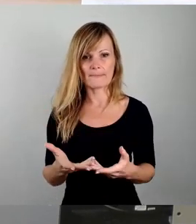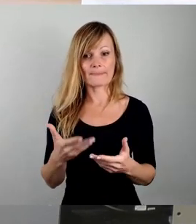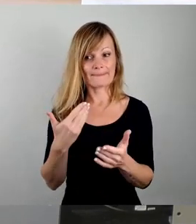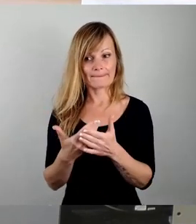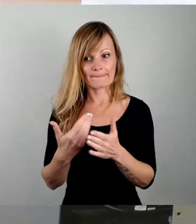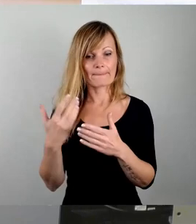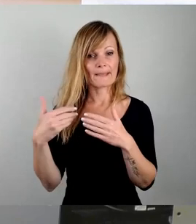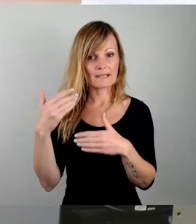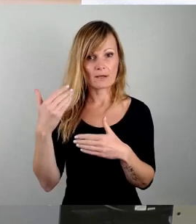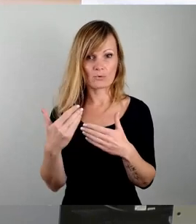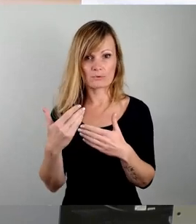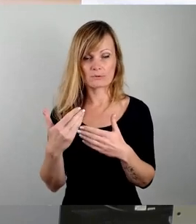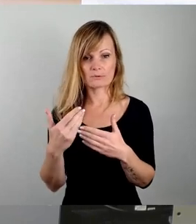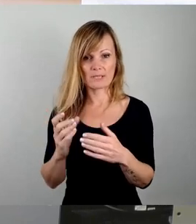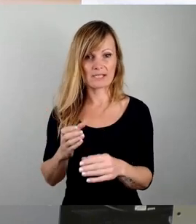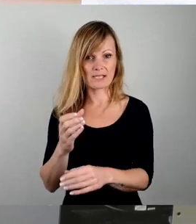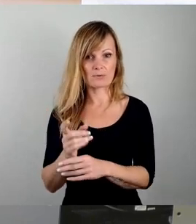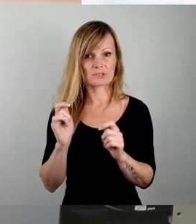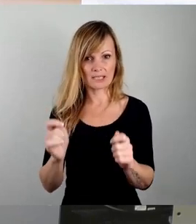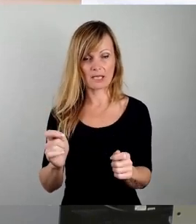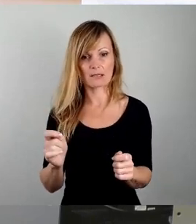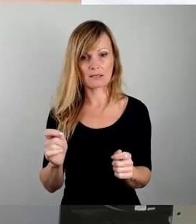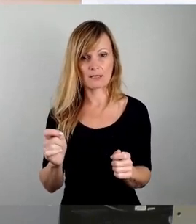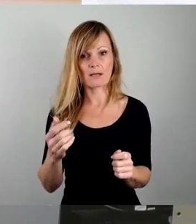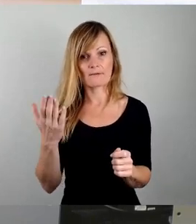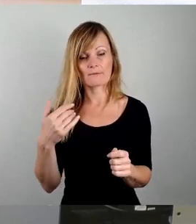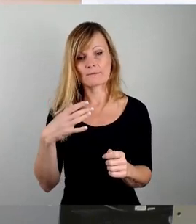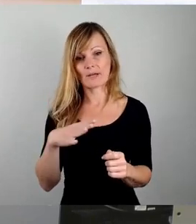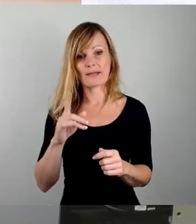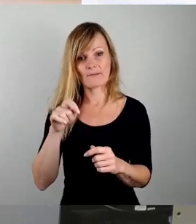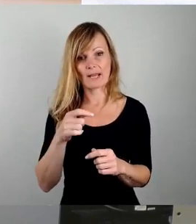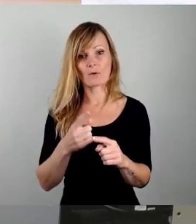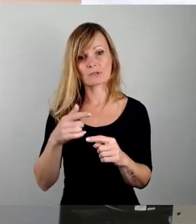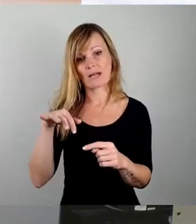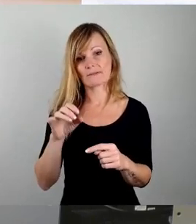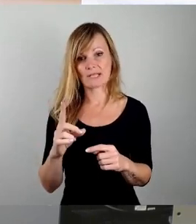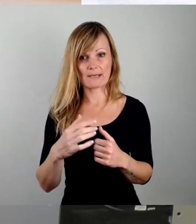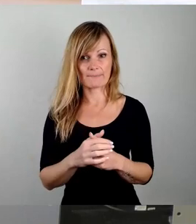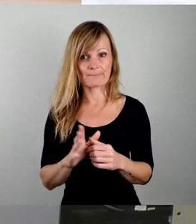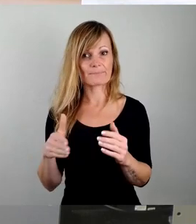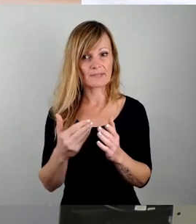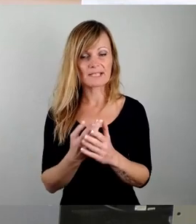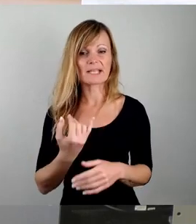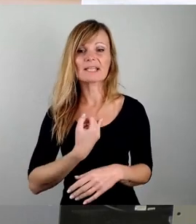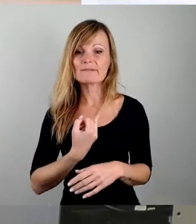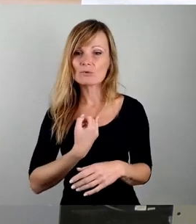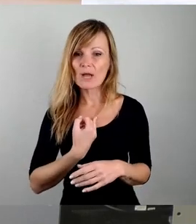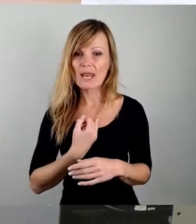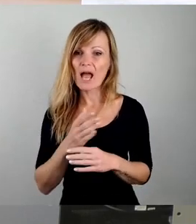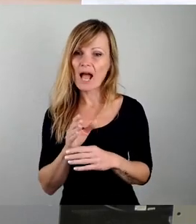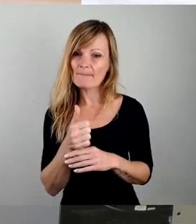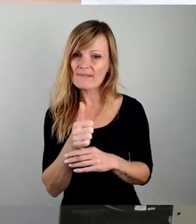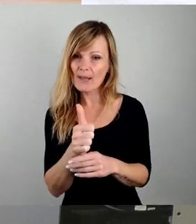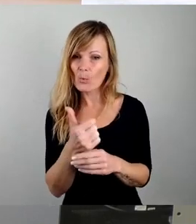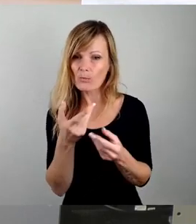des Ersetzungsantrags von Freien Wählern und AfD, wenn diese individuelle Abwägung stattgefunden hat, dann können wir auch